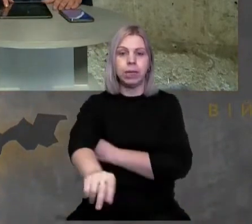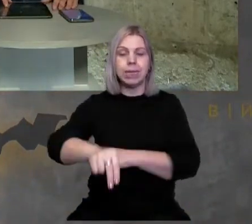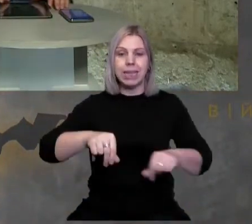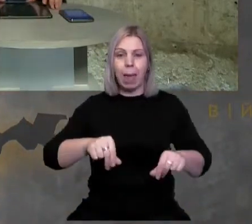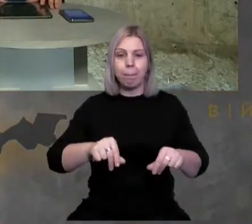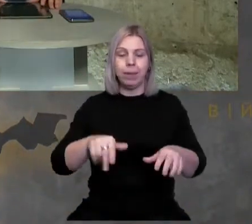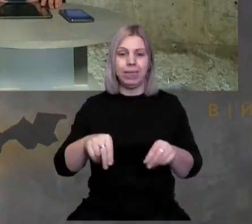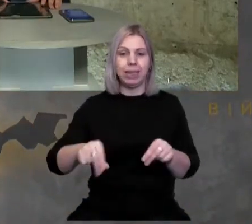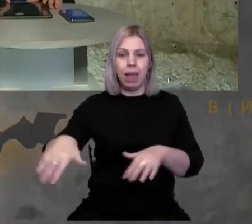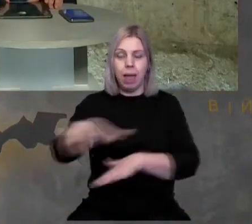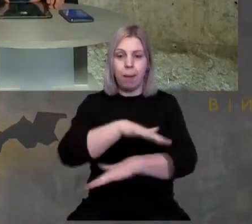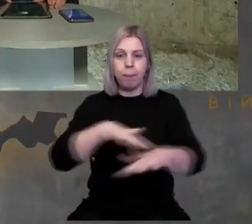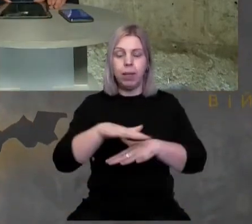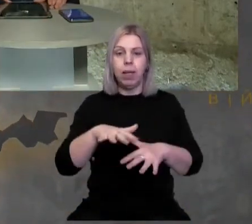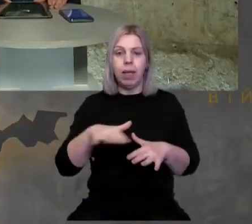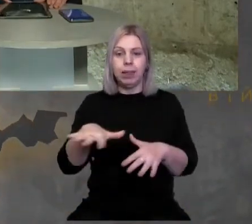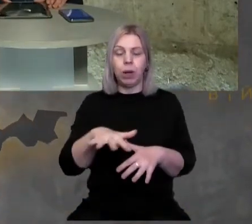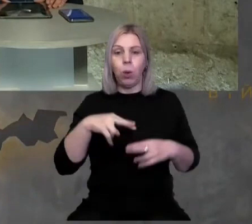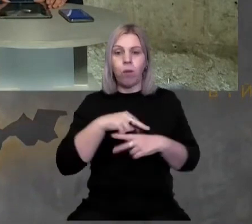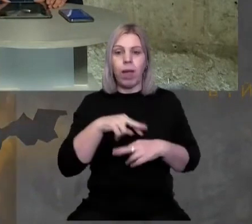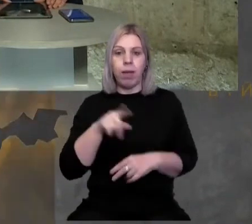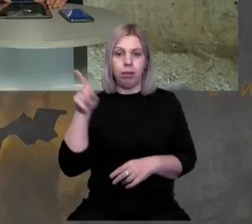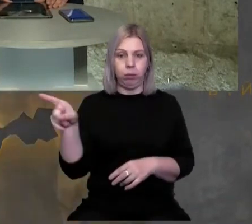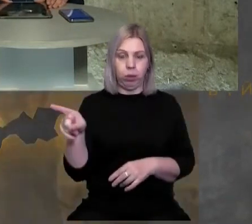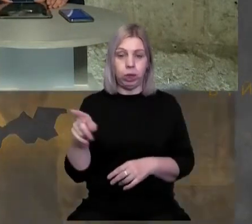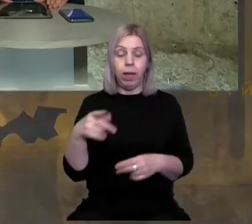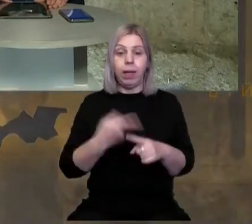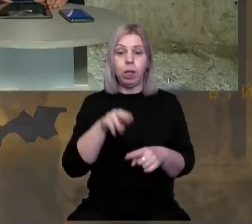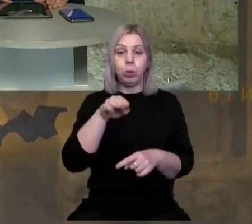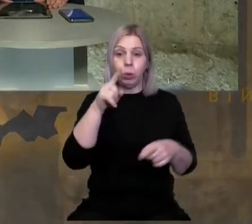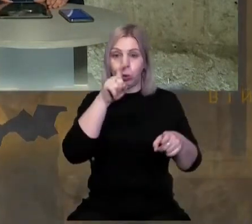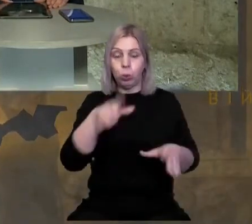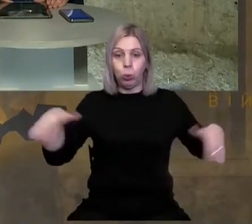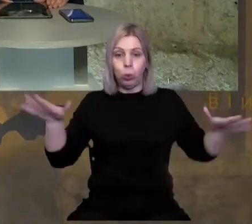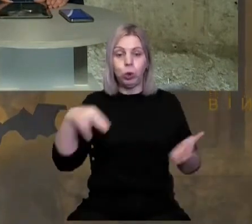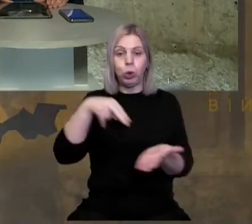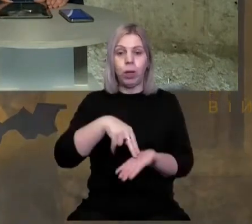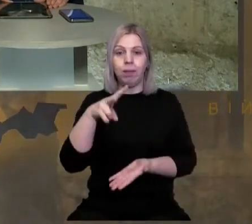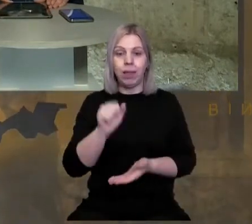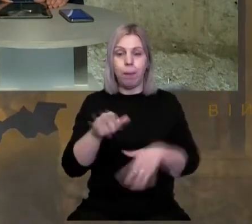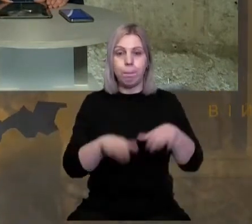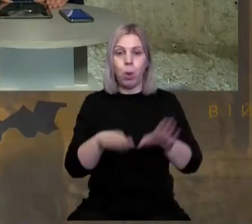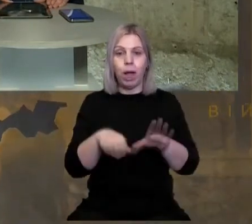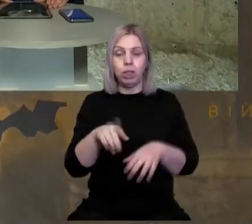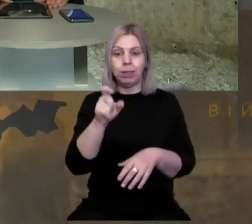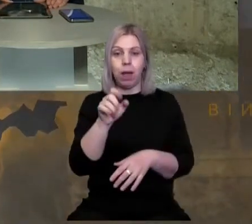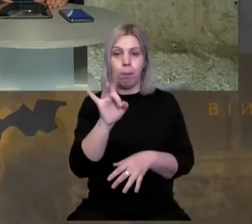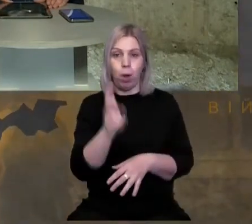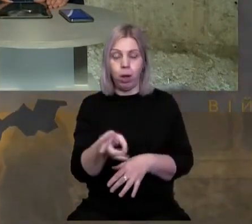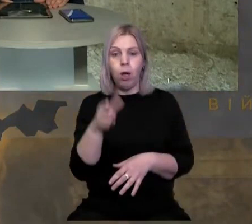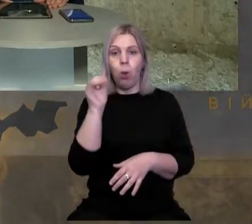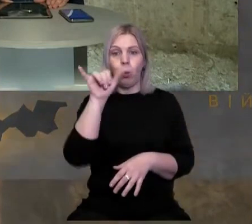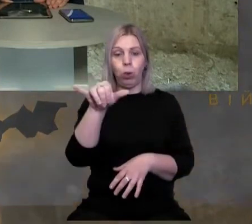мітити землі, територію Угорщини. І Турул, який стояв на Мукачевському замку,